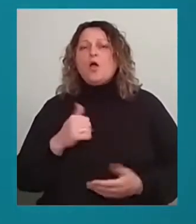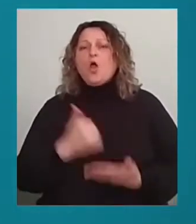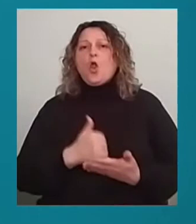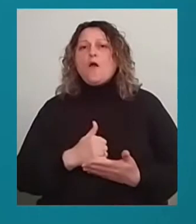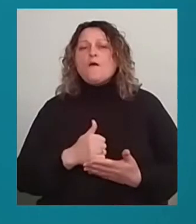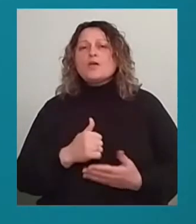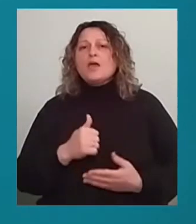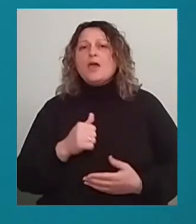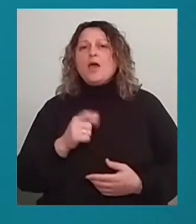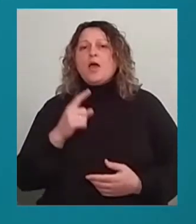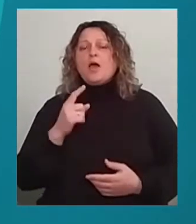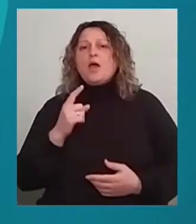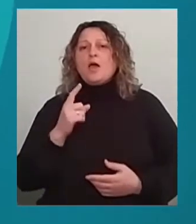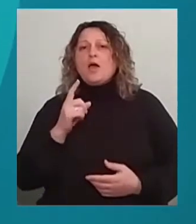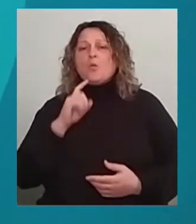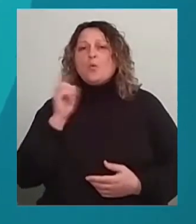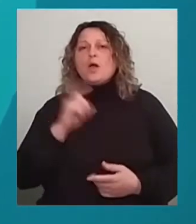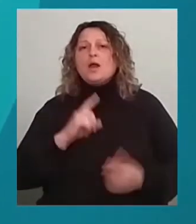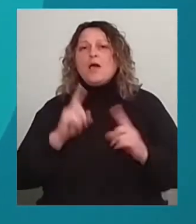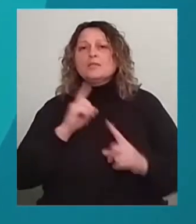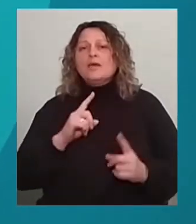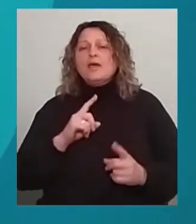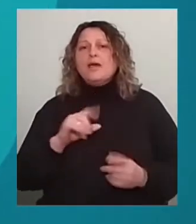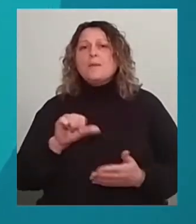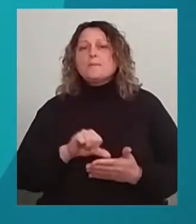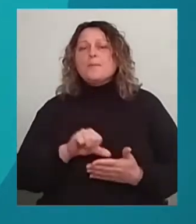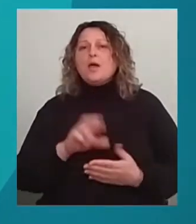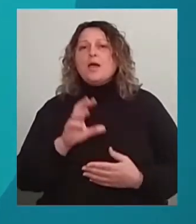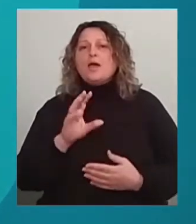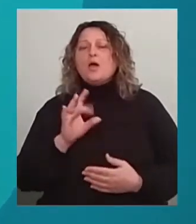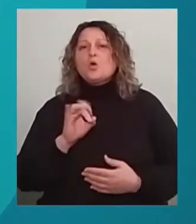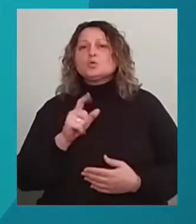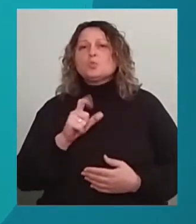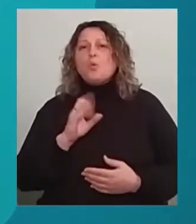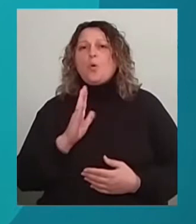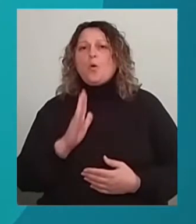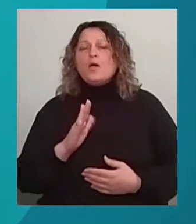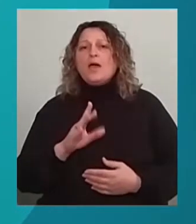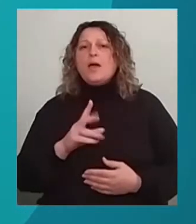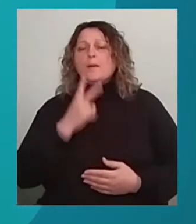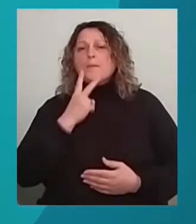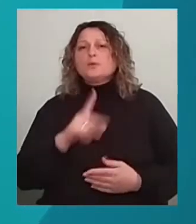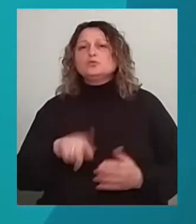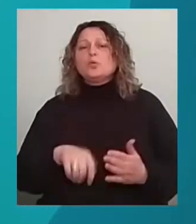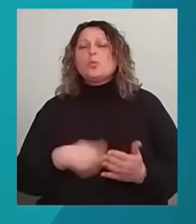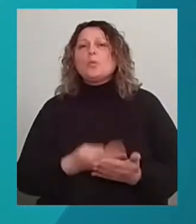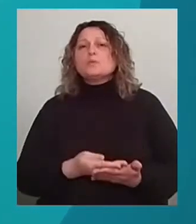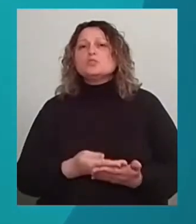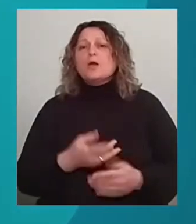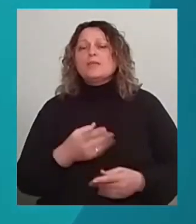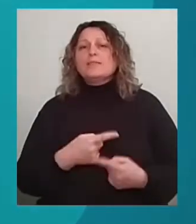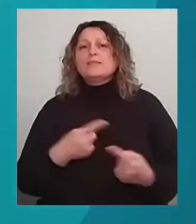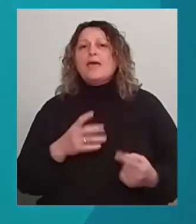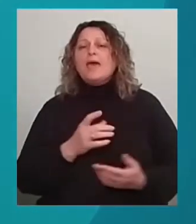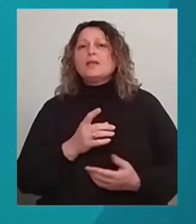Розумкова. Спікеру парламенту провели екскурсію виробництвом, звідки постачають техніку для Міністерства оборони. Більше